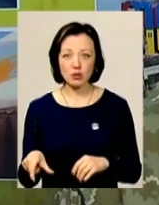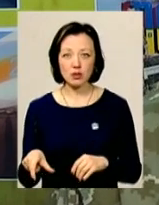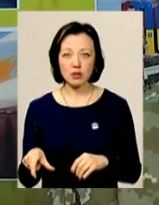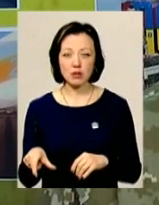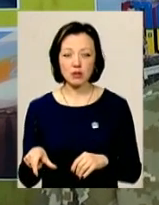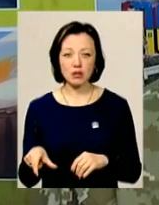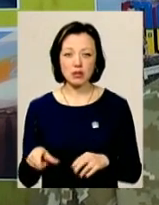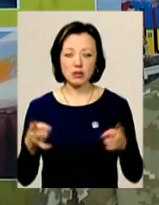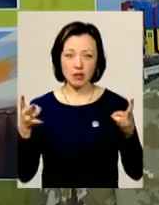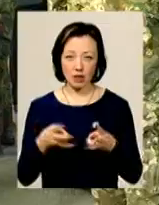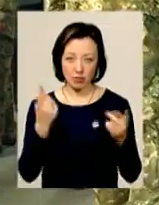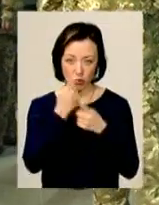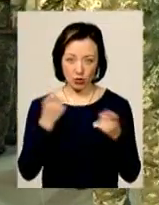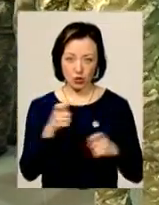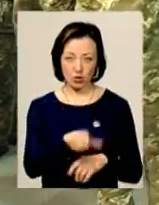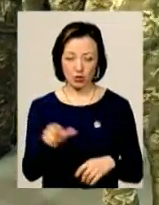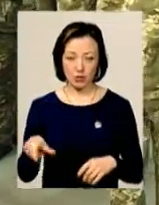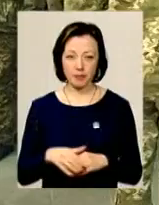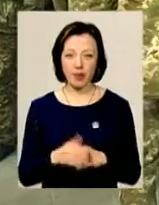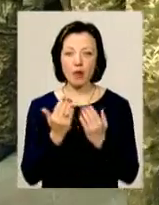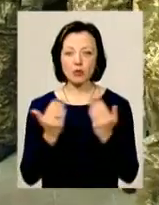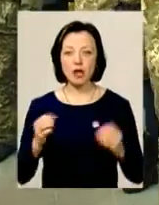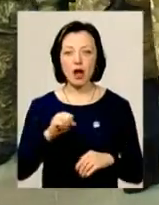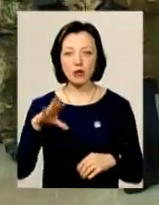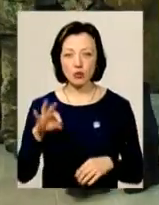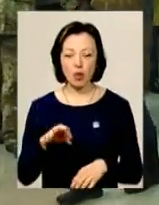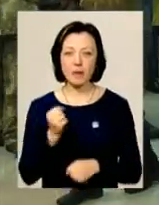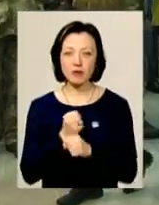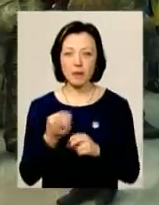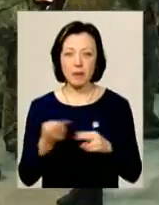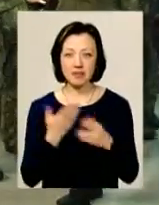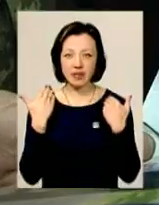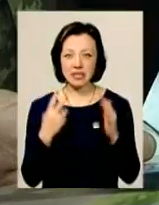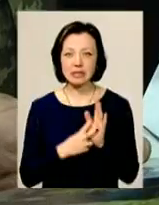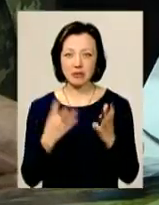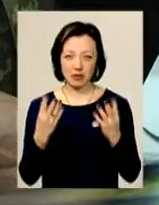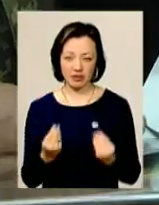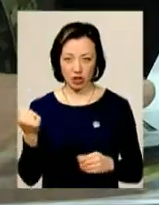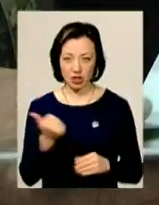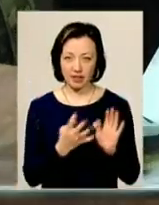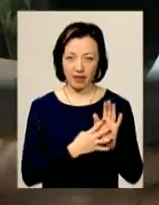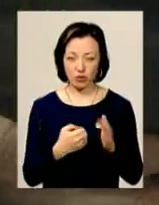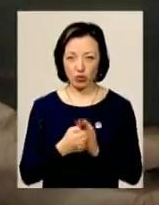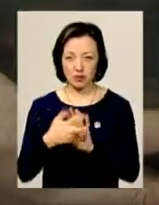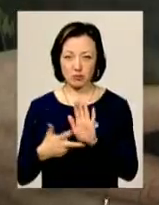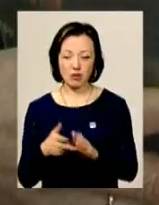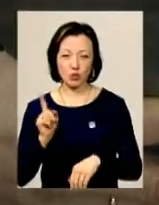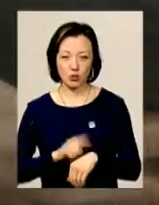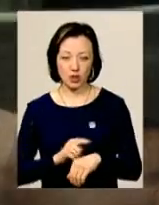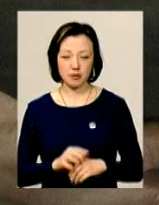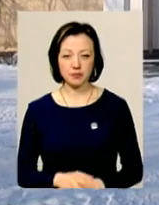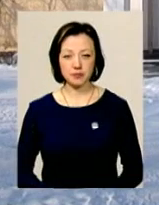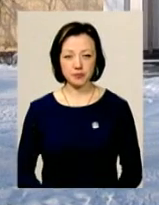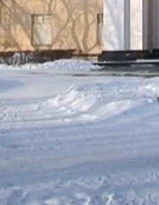Це треба доносити людям. Музей АТО працюватиме без вихідних, сім днів на тиждень, з 9 до 18 години.